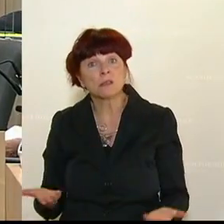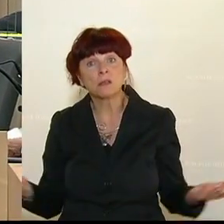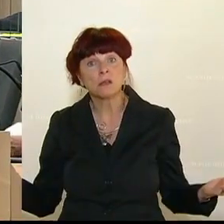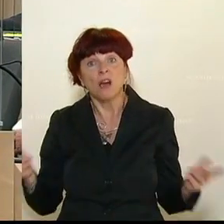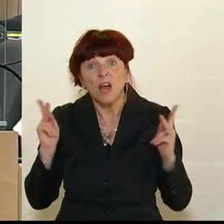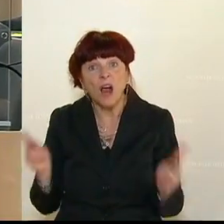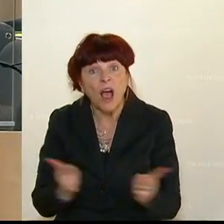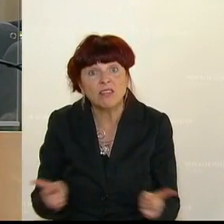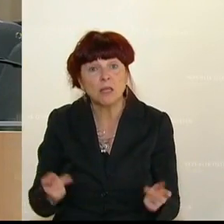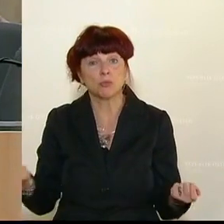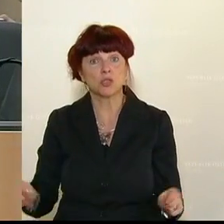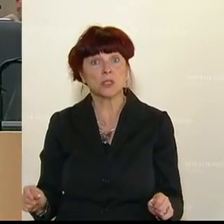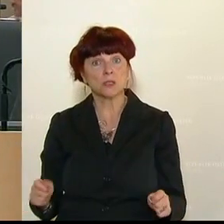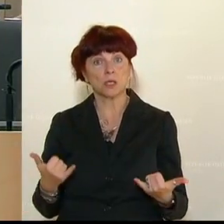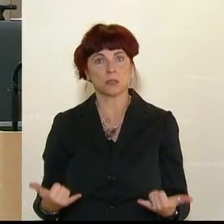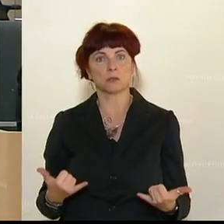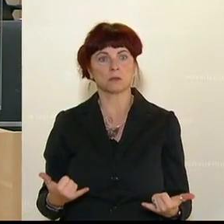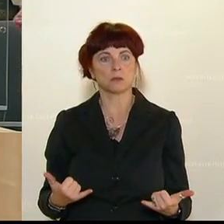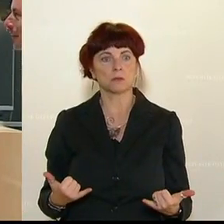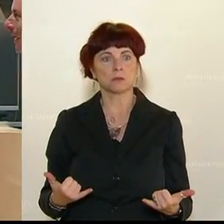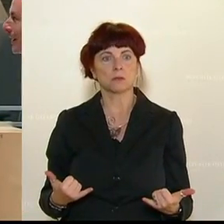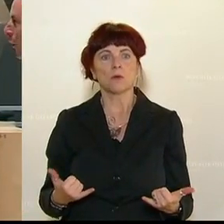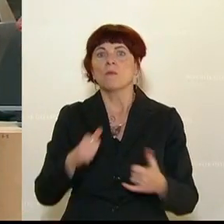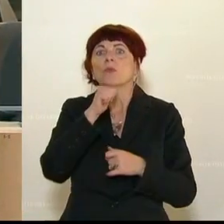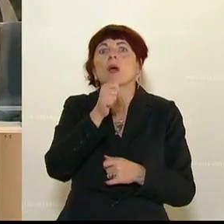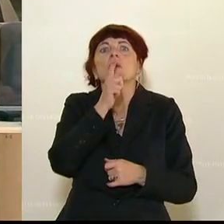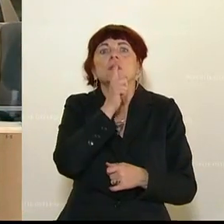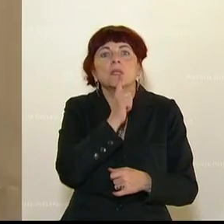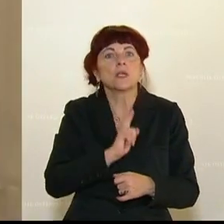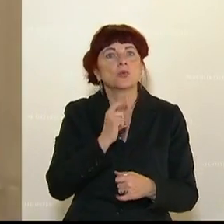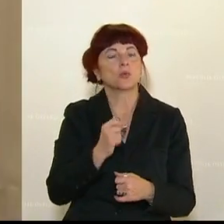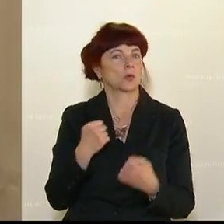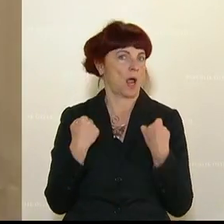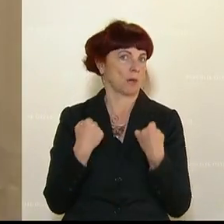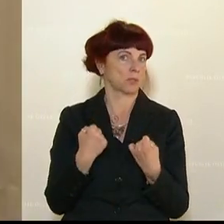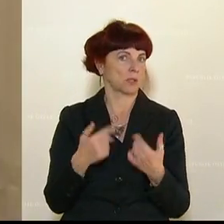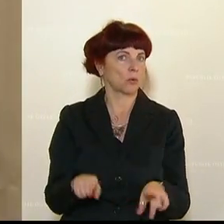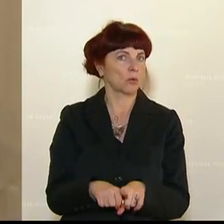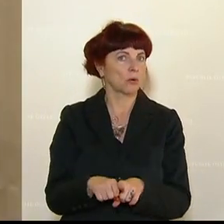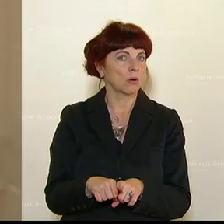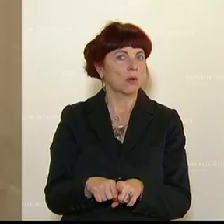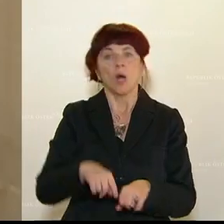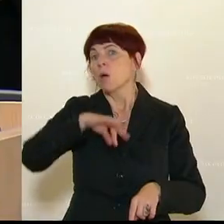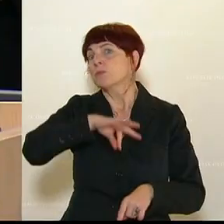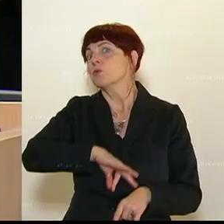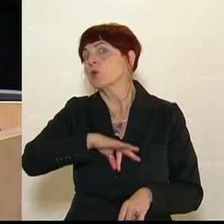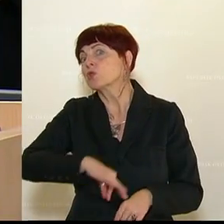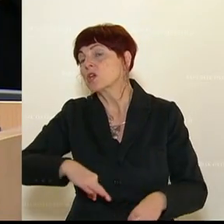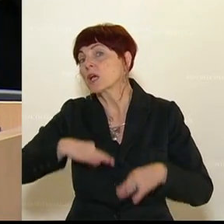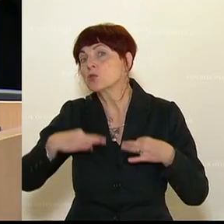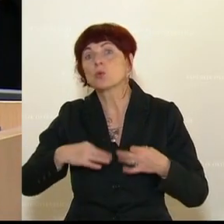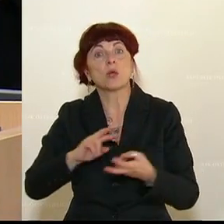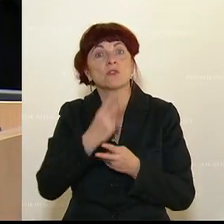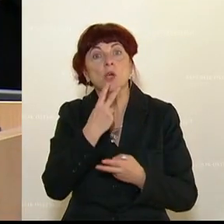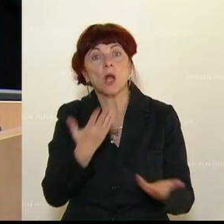reparieren wir das Miteinander. Es geht nämlich nicht nur um die Absicherung, eigentlich müssen wir ja mehr Geld in die Hand nehmen. Was ist mit der psychischen Gesundheit? Was ist